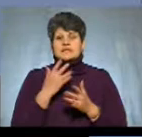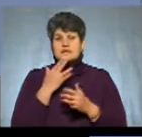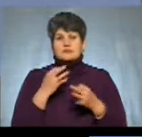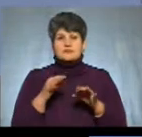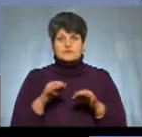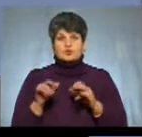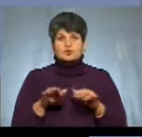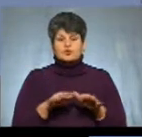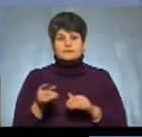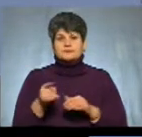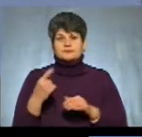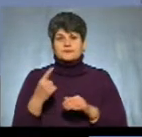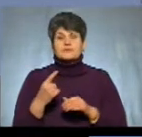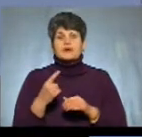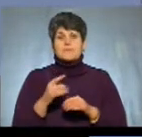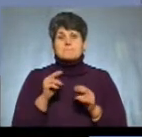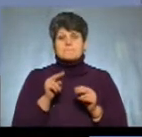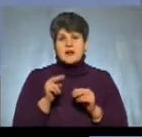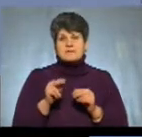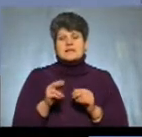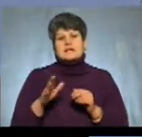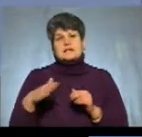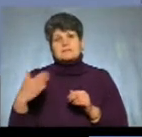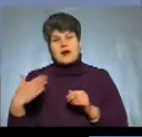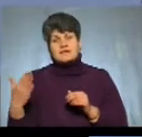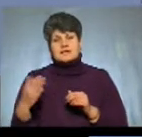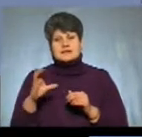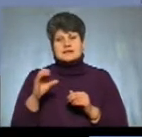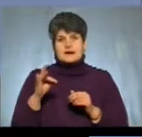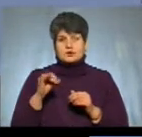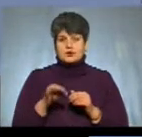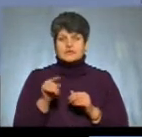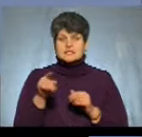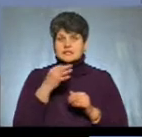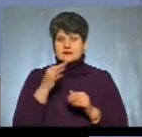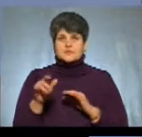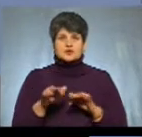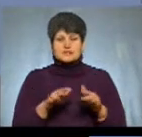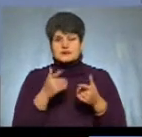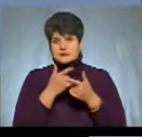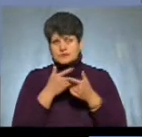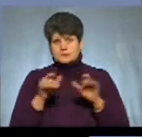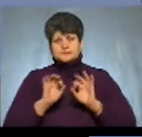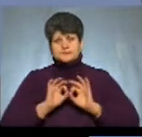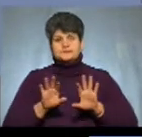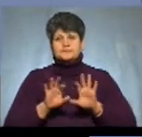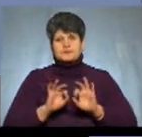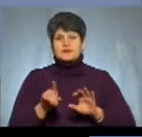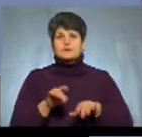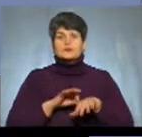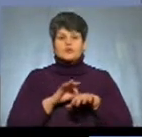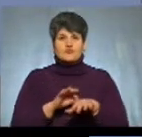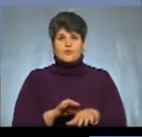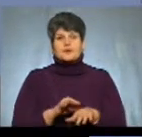Тернопільщини «Правий сектор». Керівник обласного штабу Назар Сарабун розповів, що захід інформаційно-просвітницький і він проводиться в